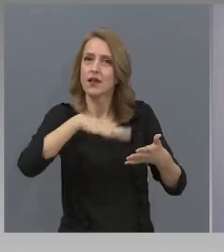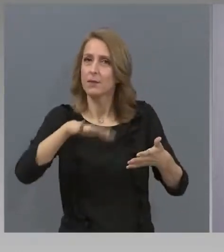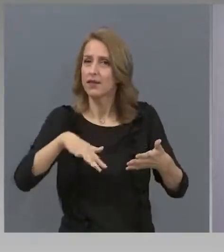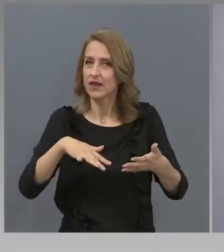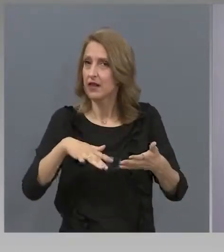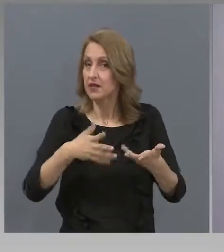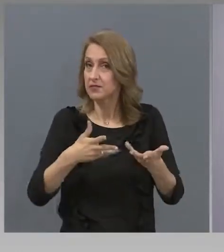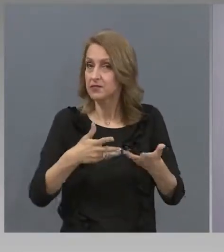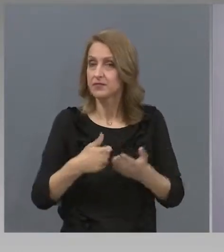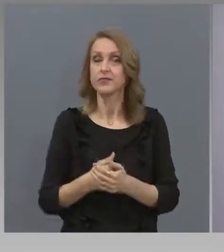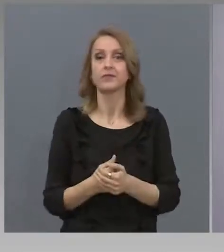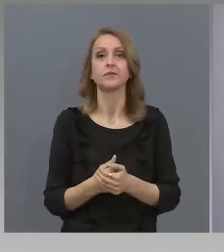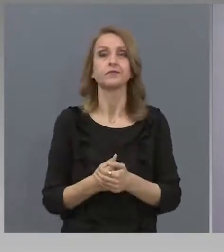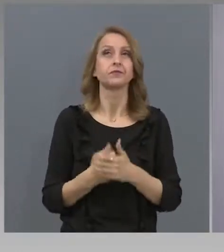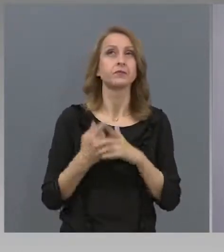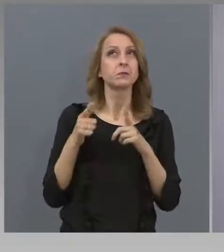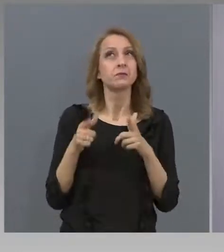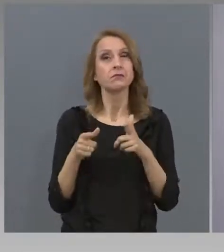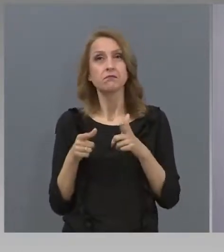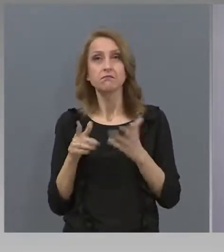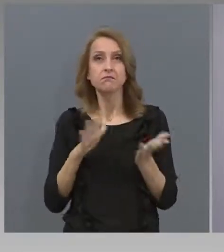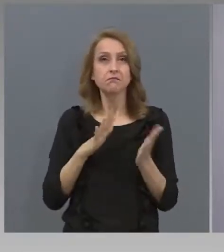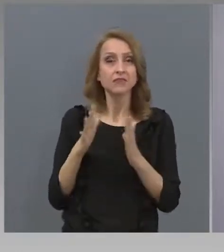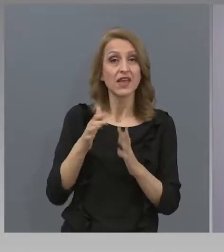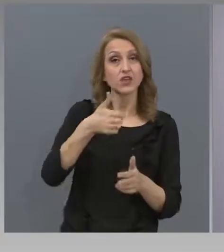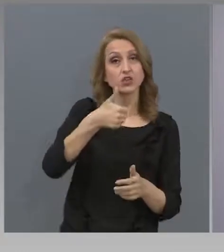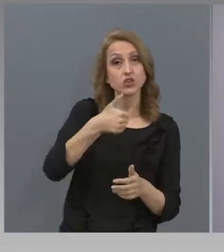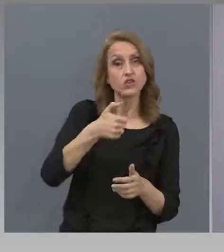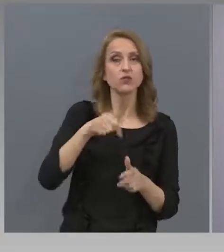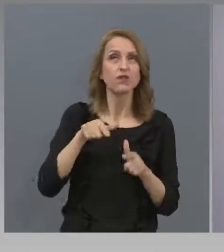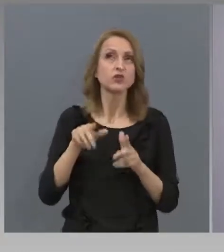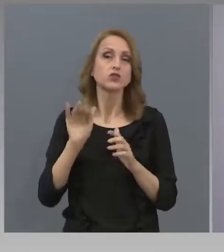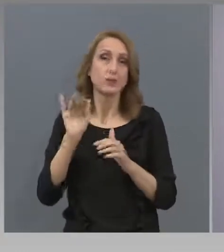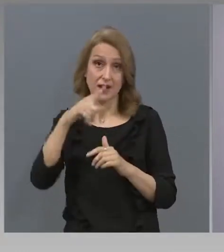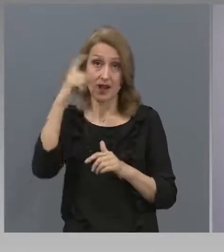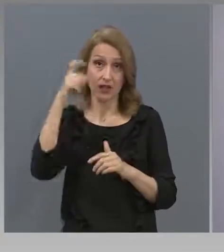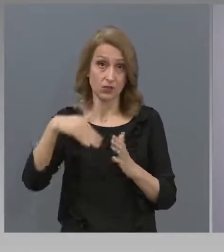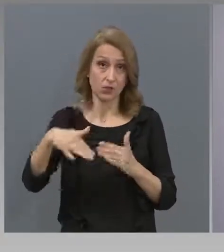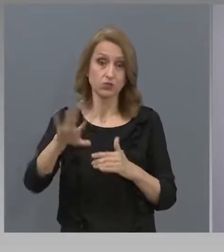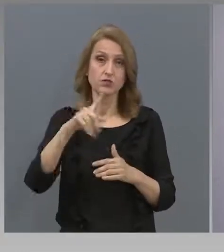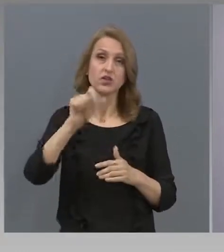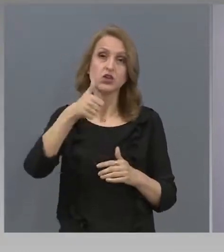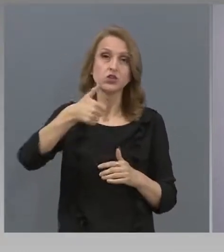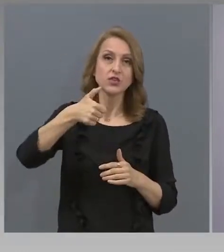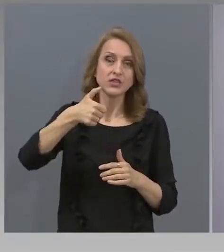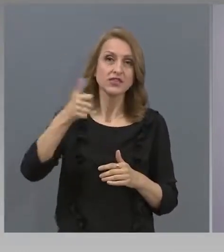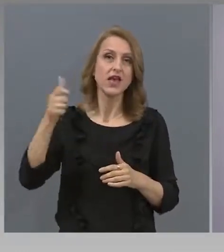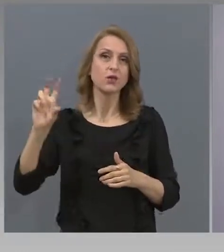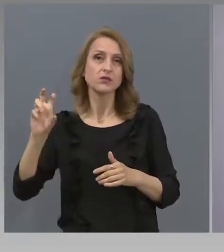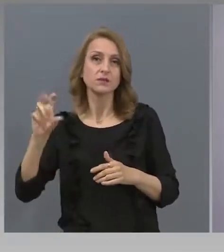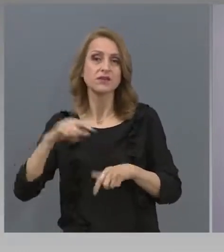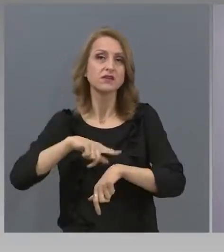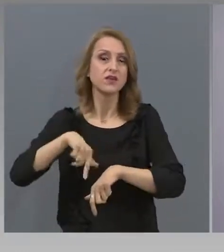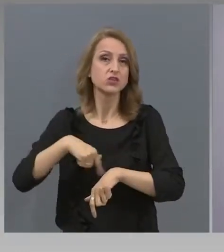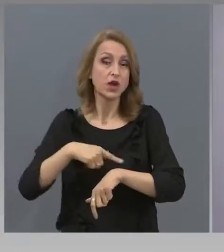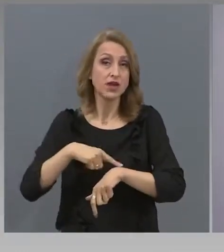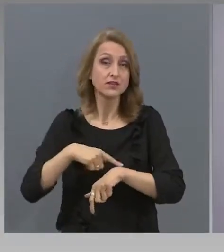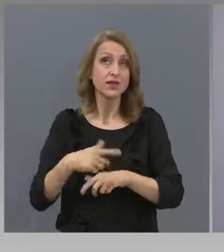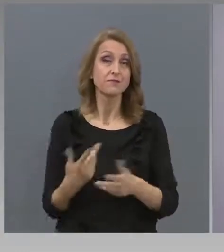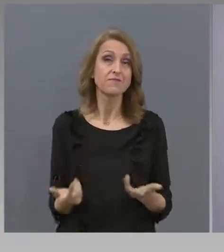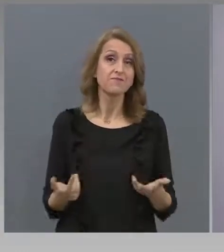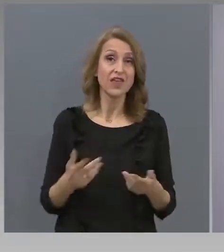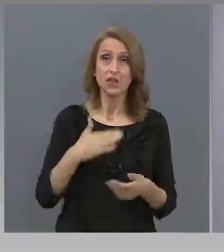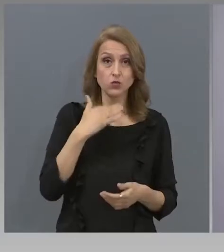Това ще бъде между 60 и 80 час. Дали ще бъде достатъчно? Не е